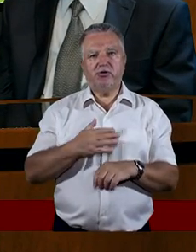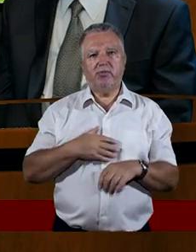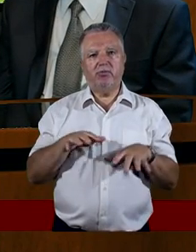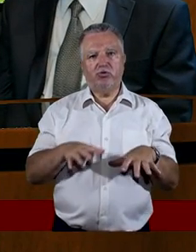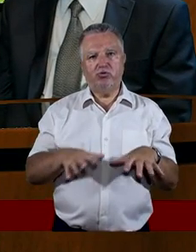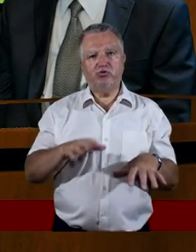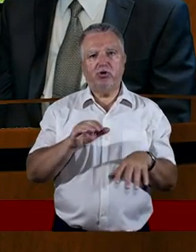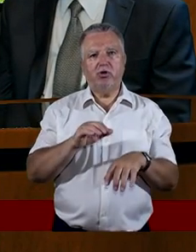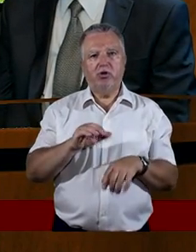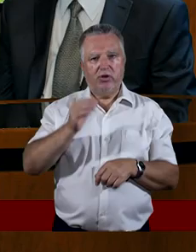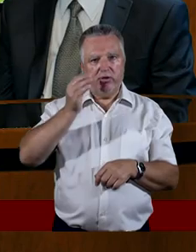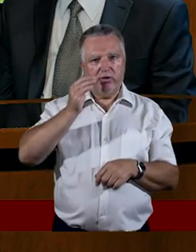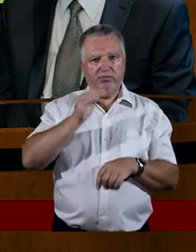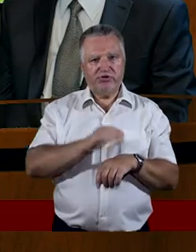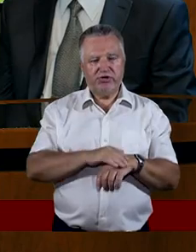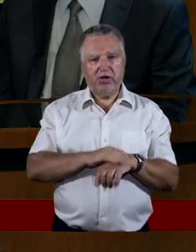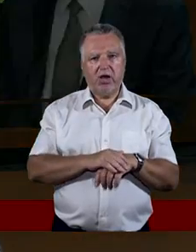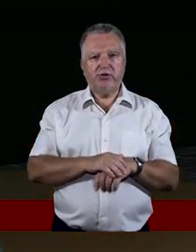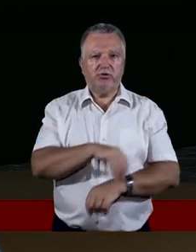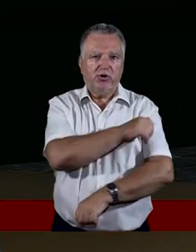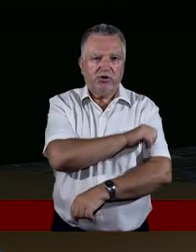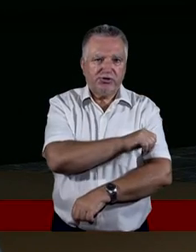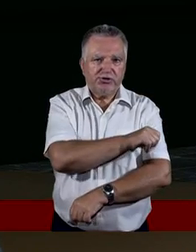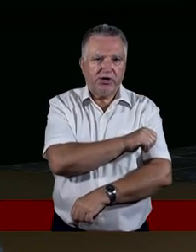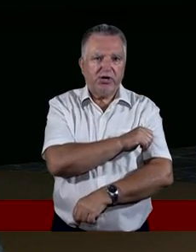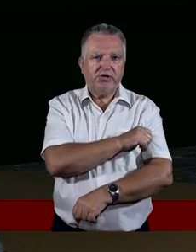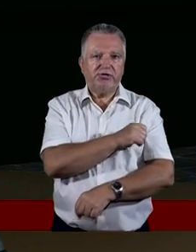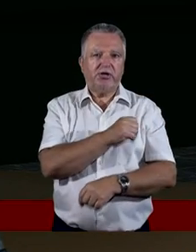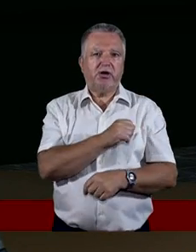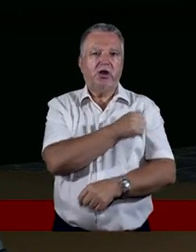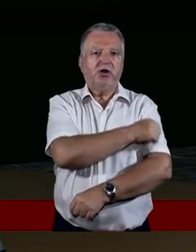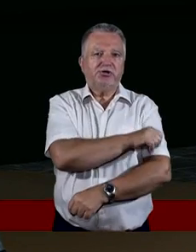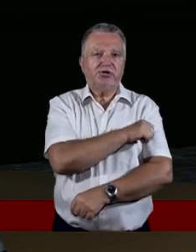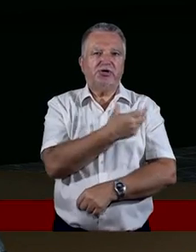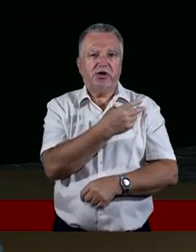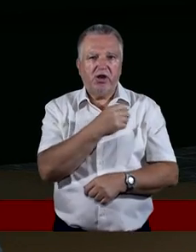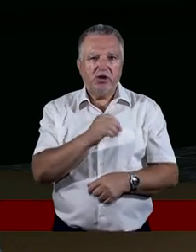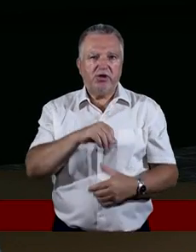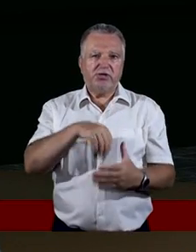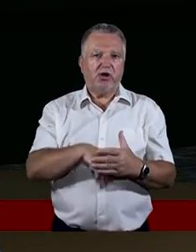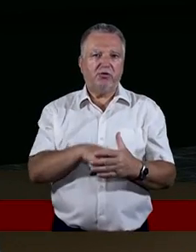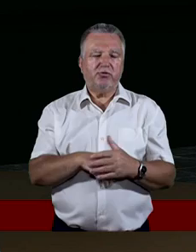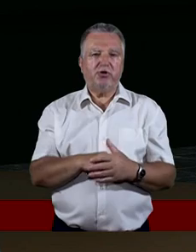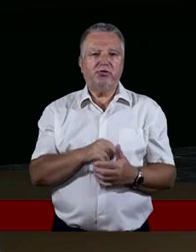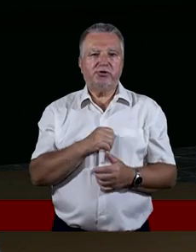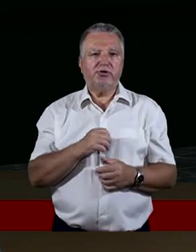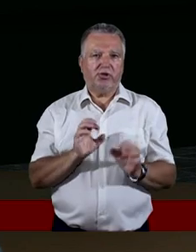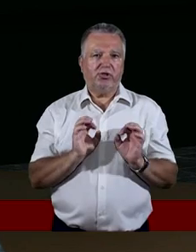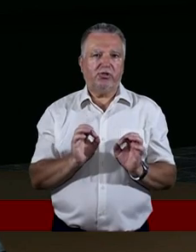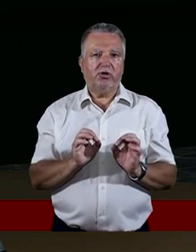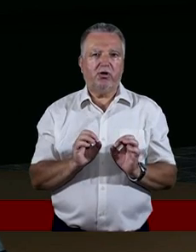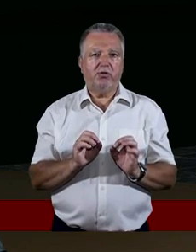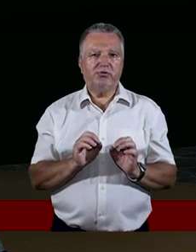mnóstwo znajomych albo niechrześcijan, albo chrześcijan, ale niepraktykujących. Mam znajomych zainteresowanych